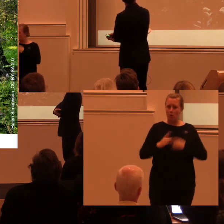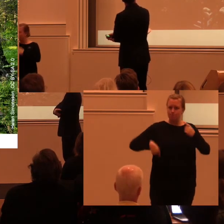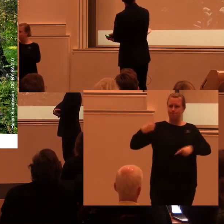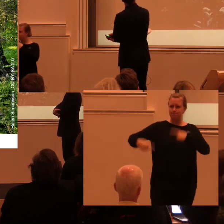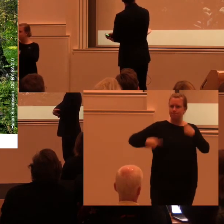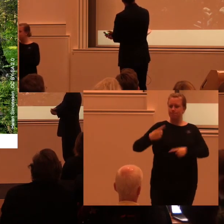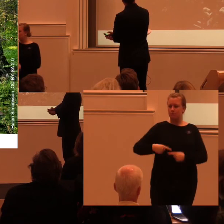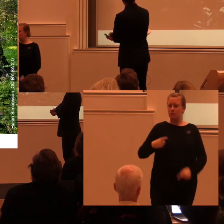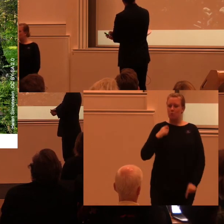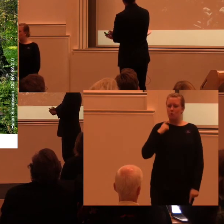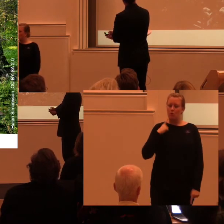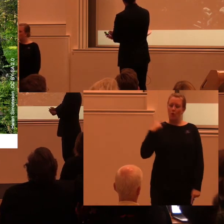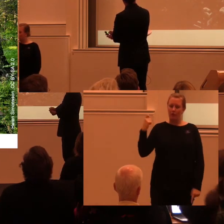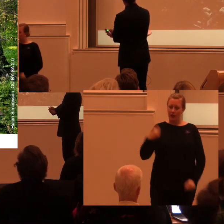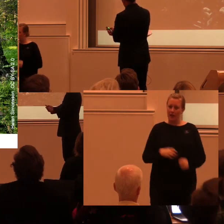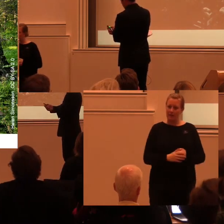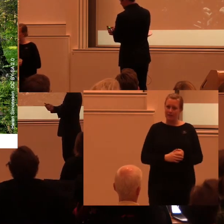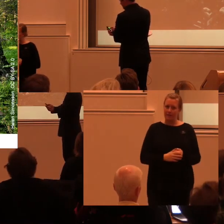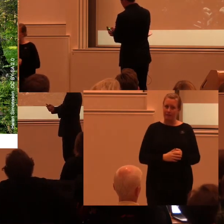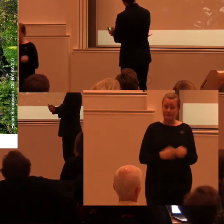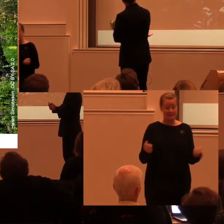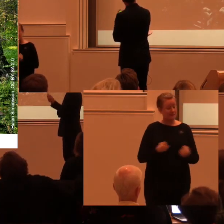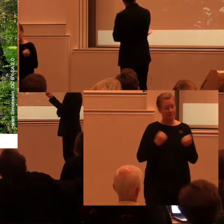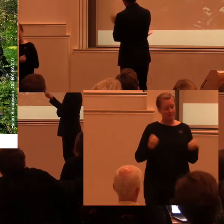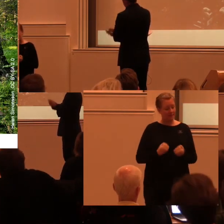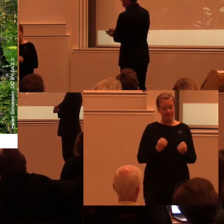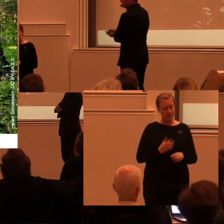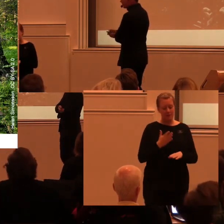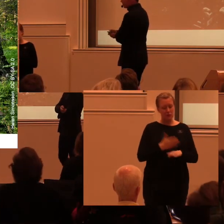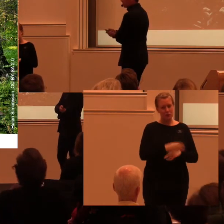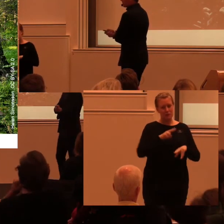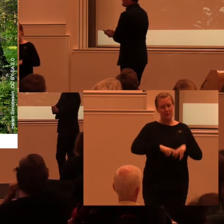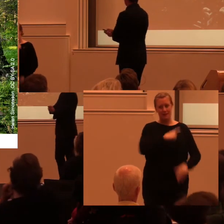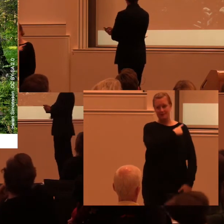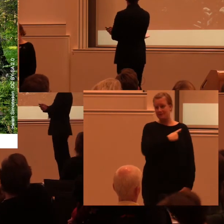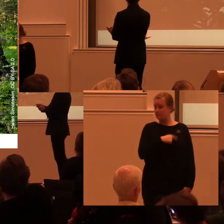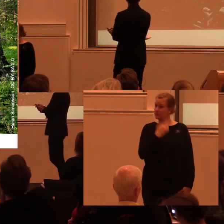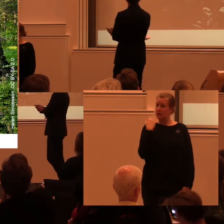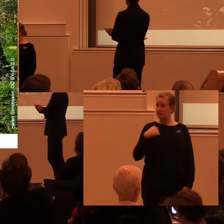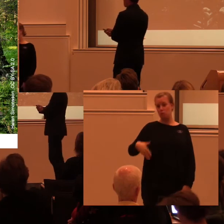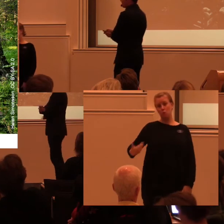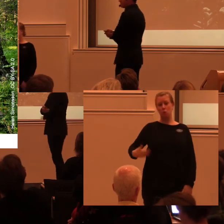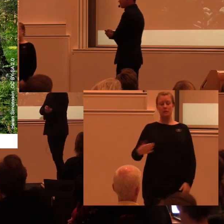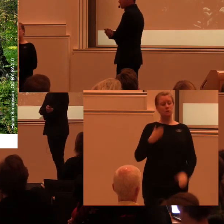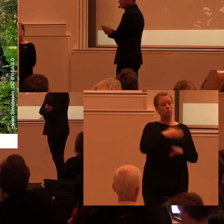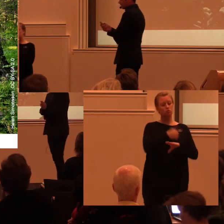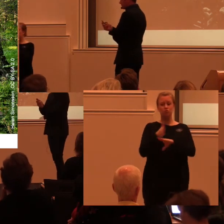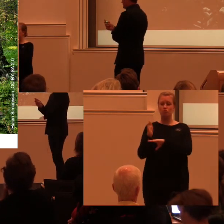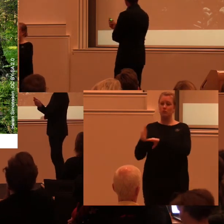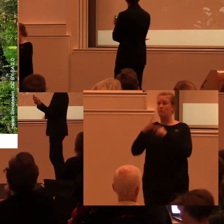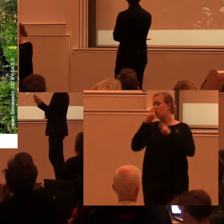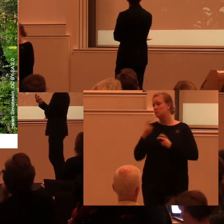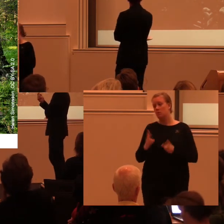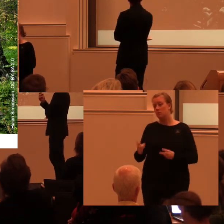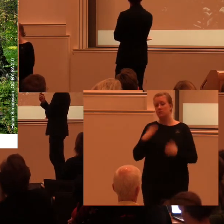Också ett objekt som är väldigt spännande att besöka. Och det här är sådana besöksmål som man som turist eller intresserad eller forskare eller sånt